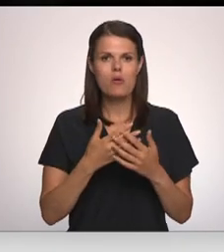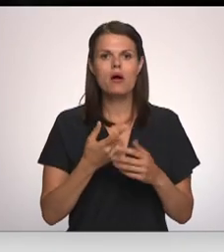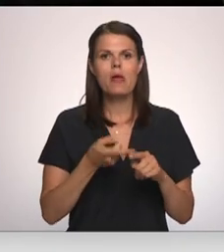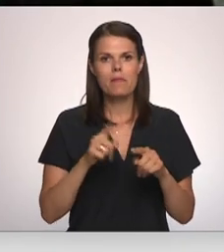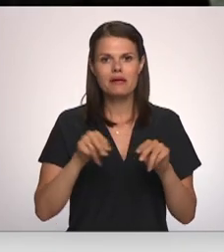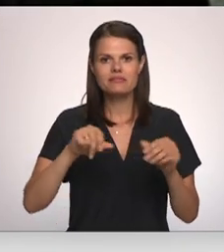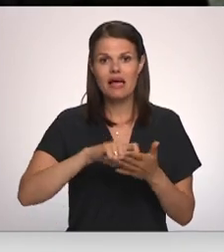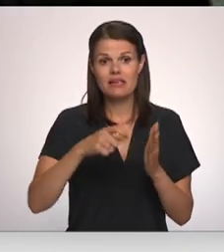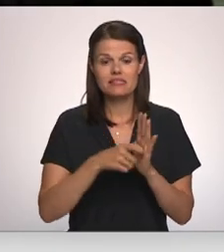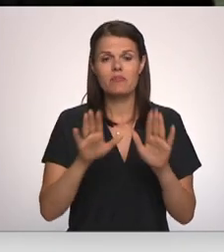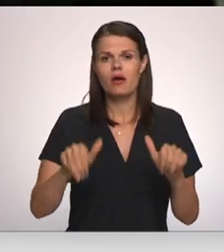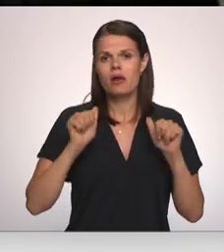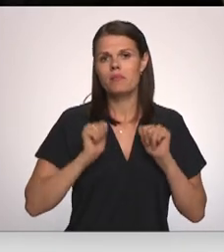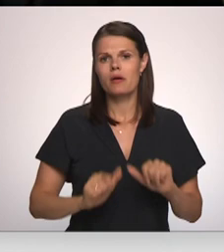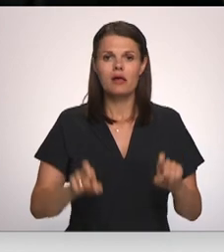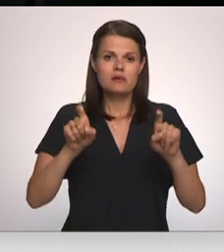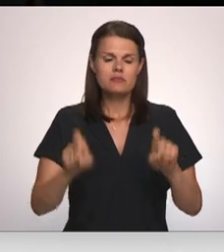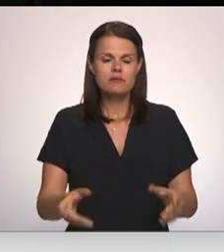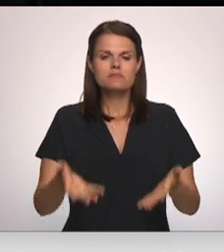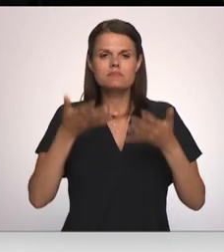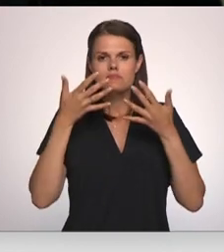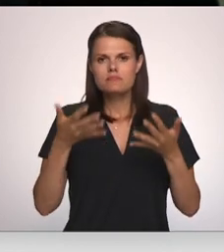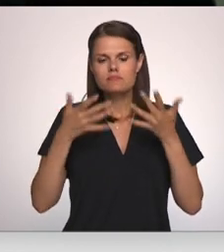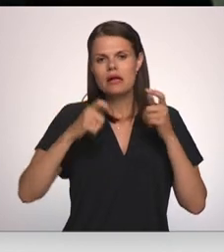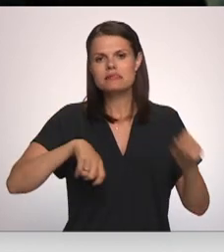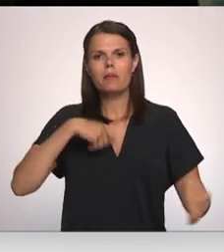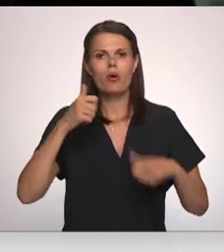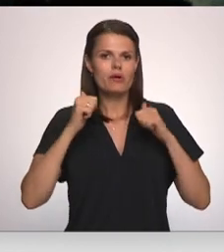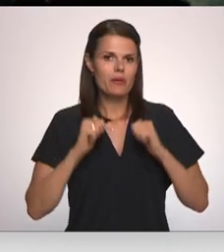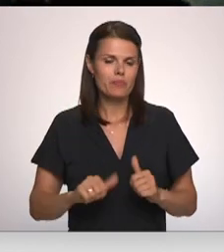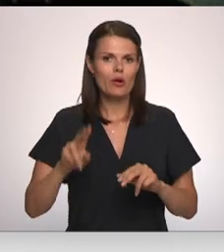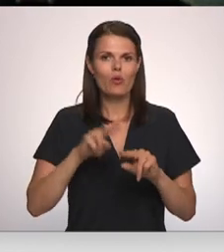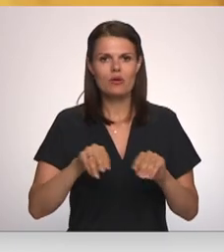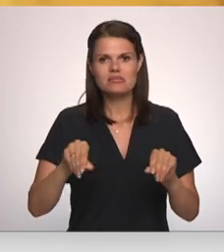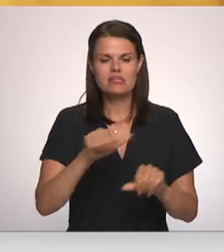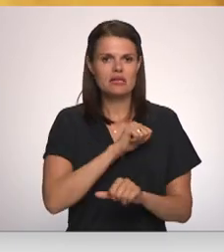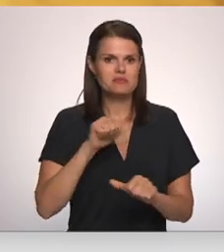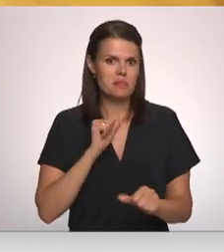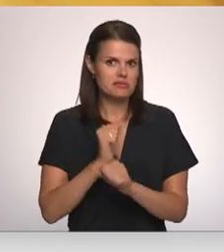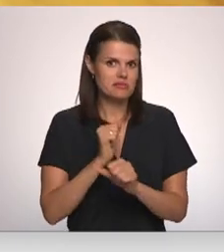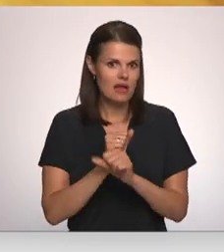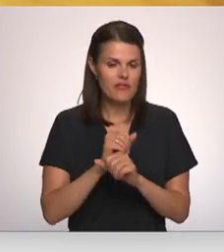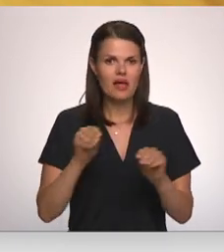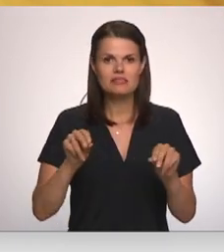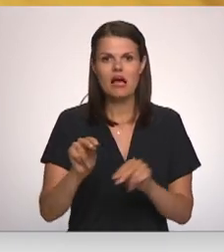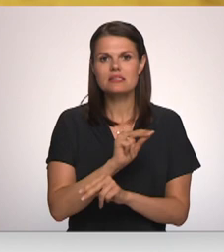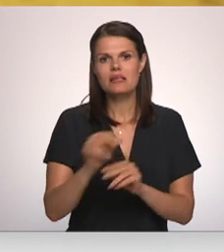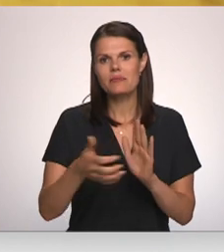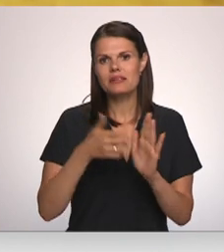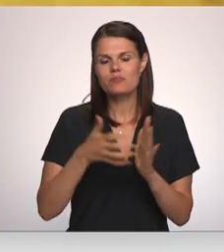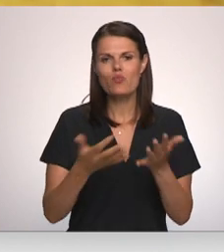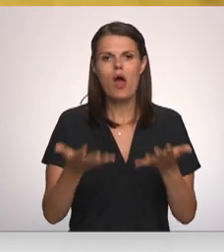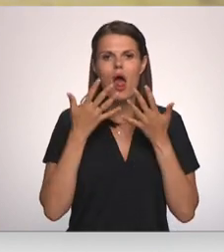īstabā var nedarīt arī neko. Vienkārši elpot un baudīt mieru un sals savu darbu izdarīs pati. Sals terapija izmantoja